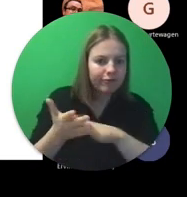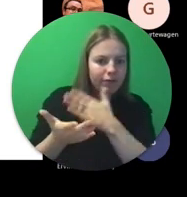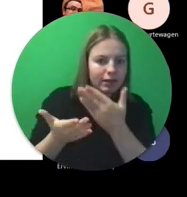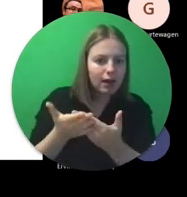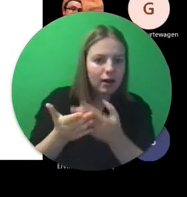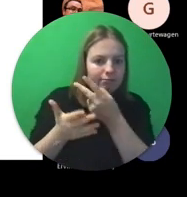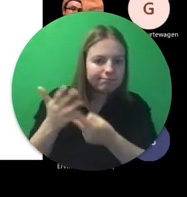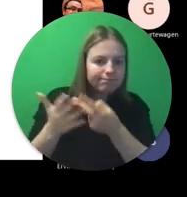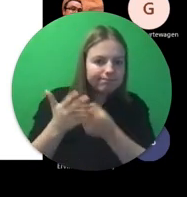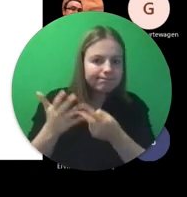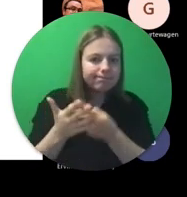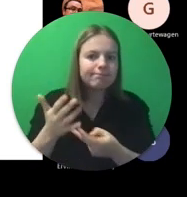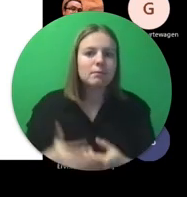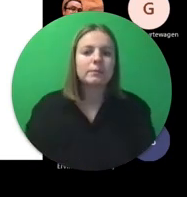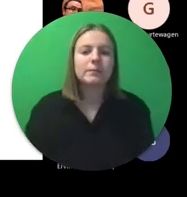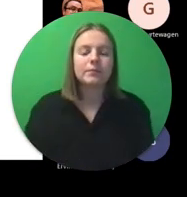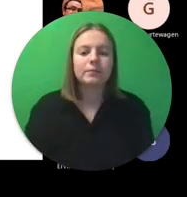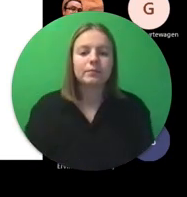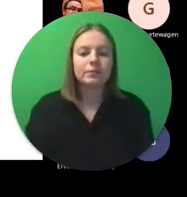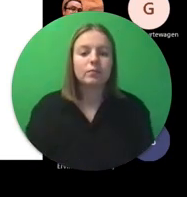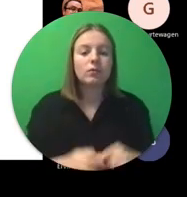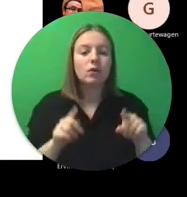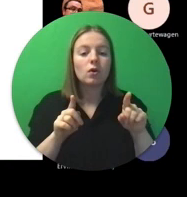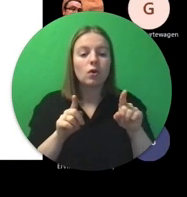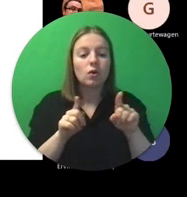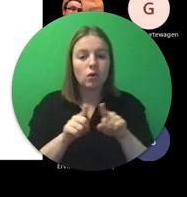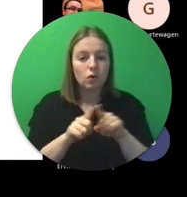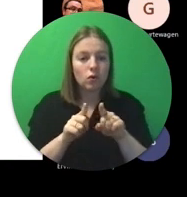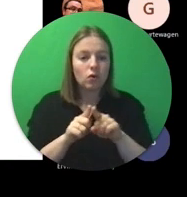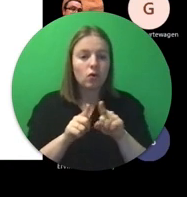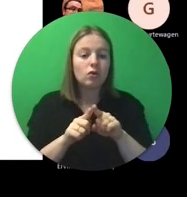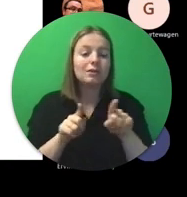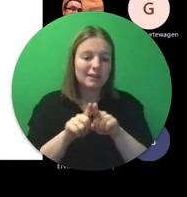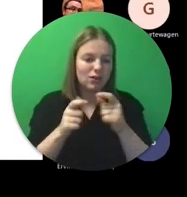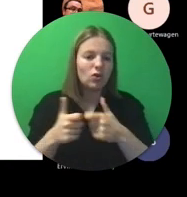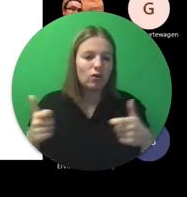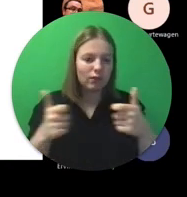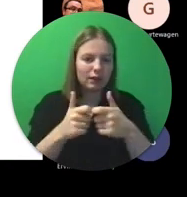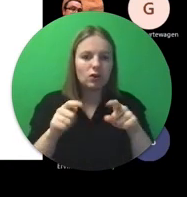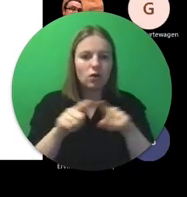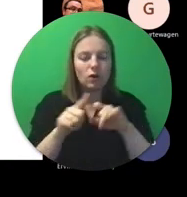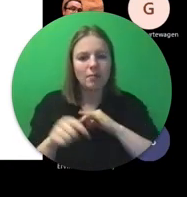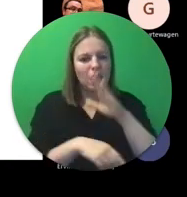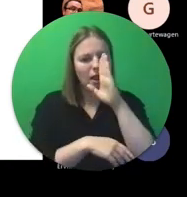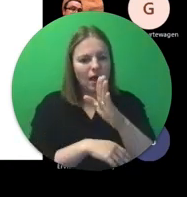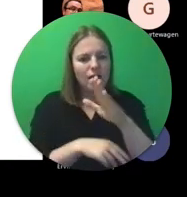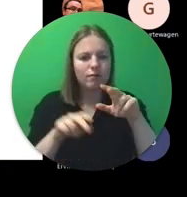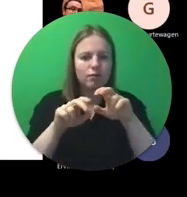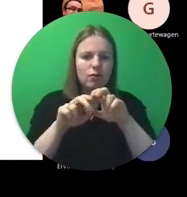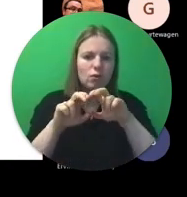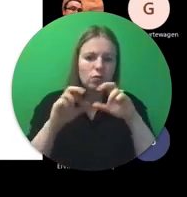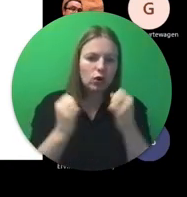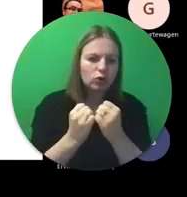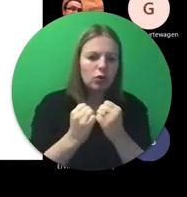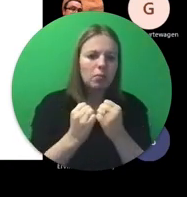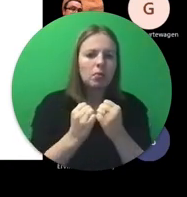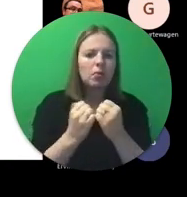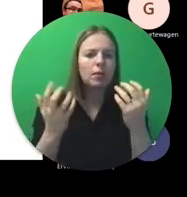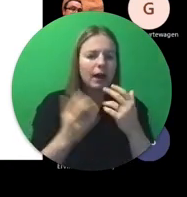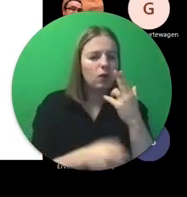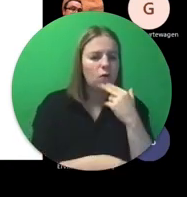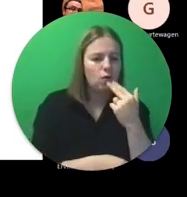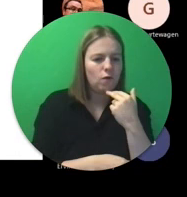kijken ook in het in dezelfde conferentie werd ook een live workshop in vlaanderen in leuven